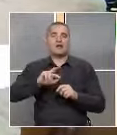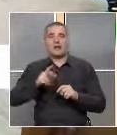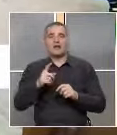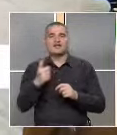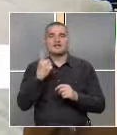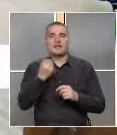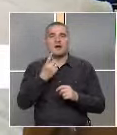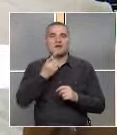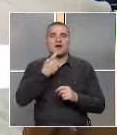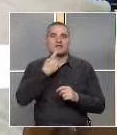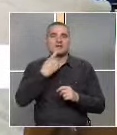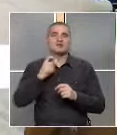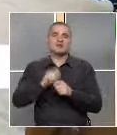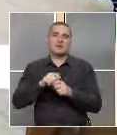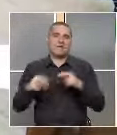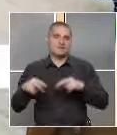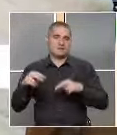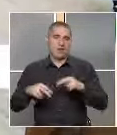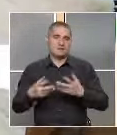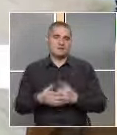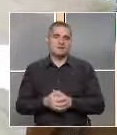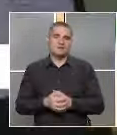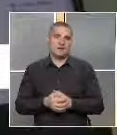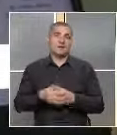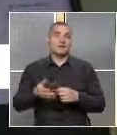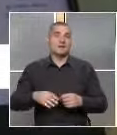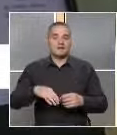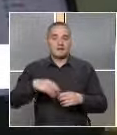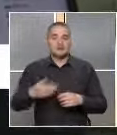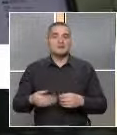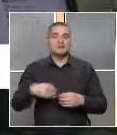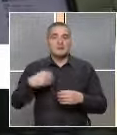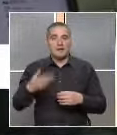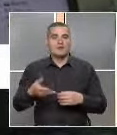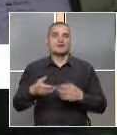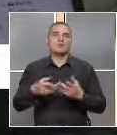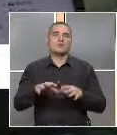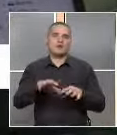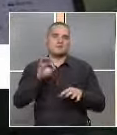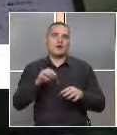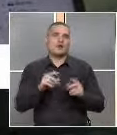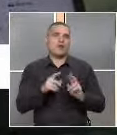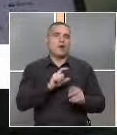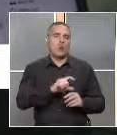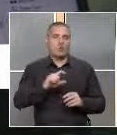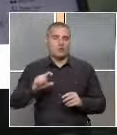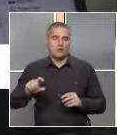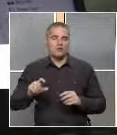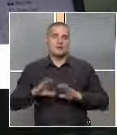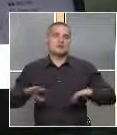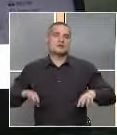направи мама или татко салата. И след като изберат продуктите, децата много